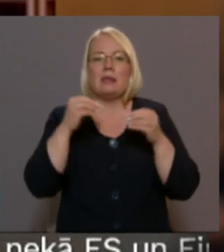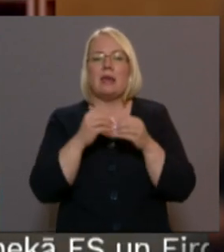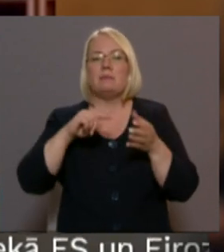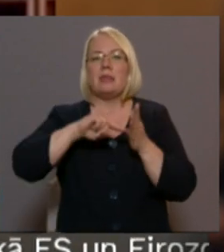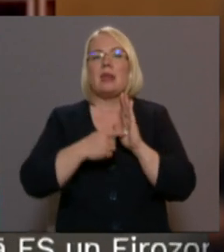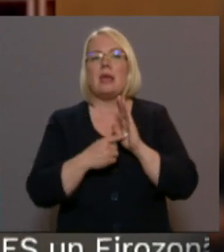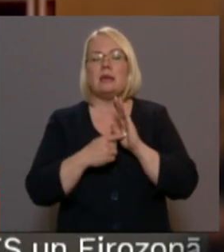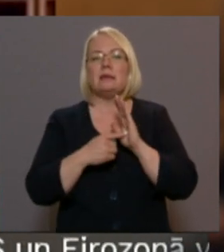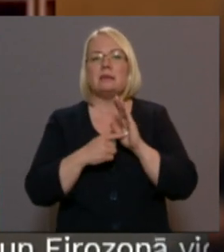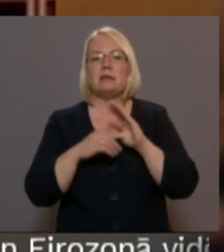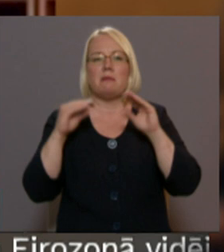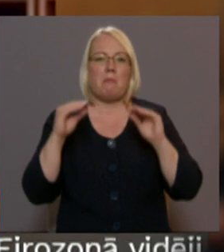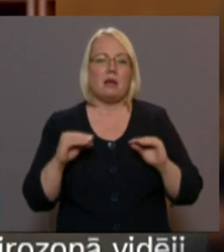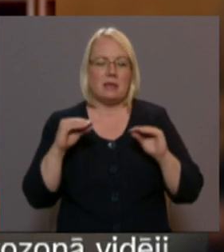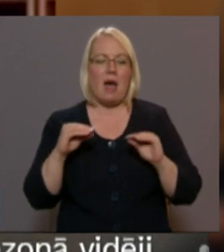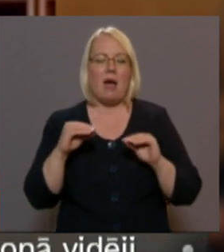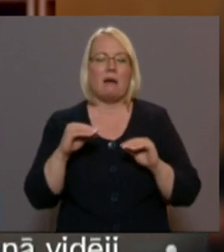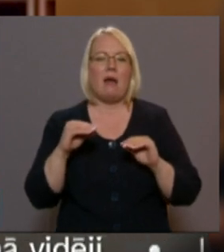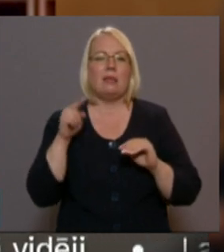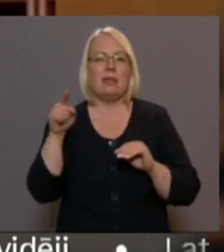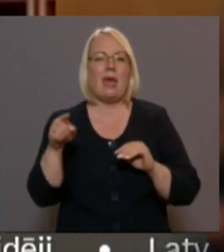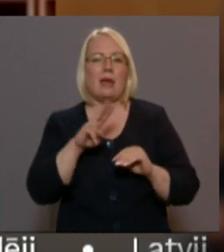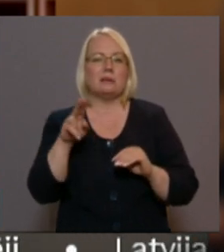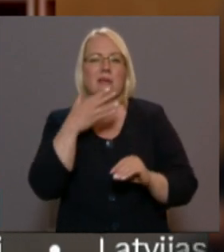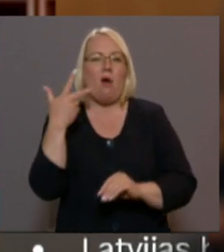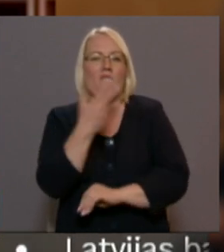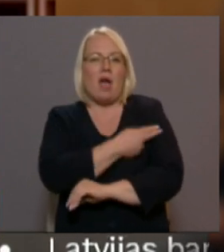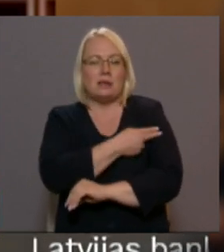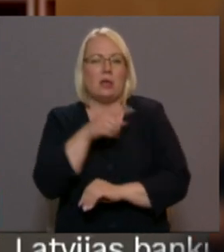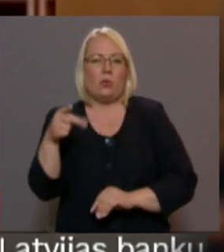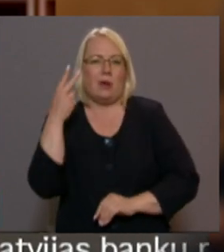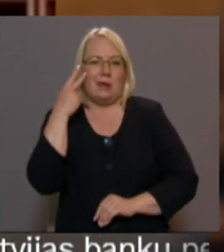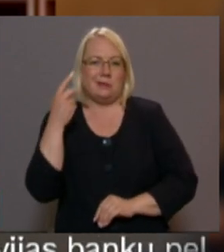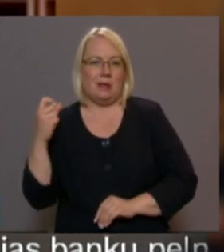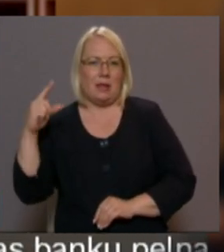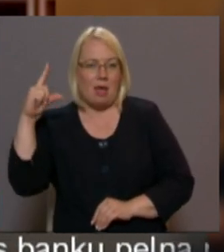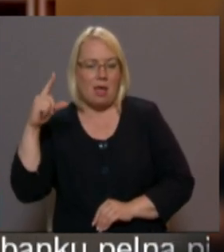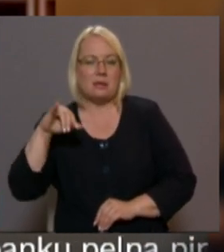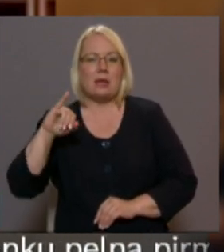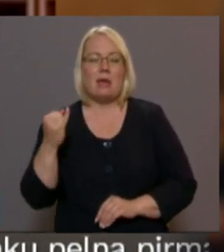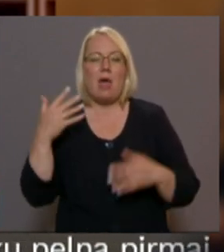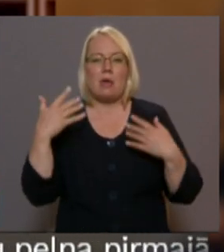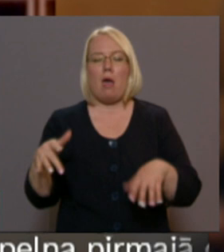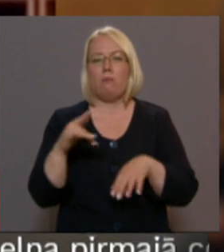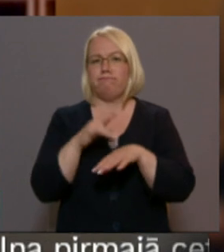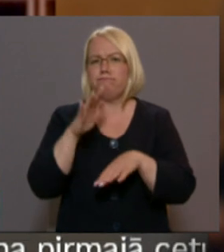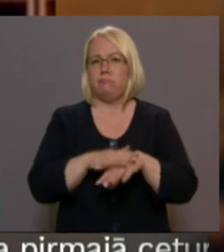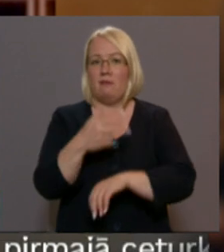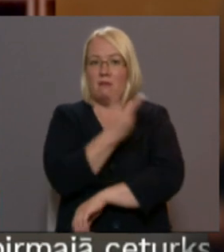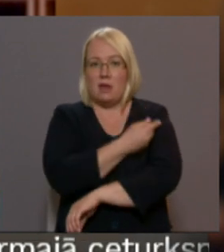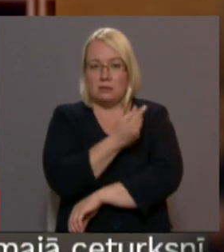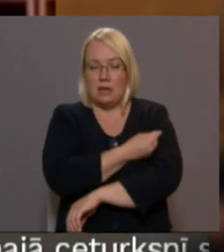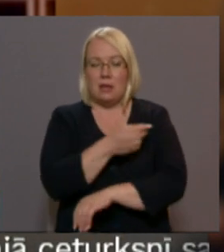zemākā nekā cilvēkiem, kuri nav vakcinēti. Ja pabeigas vakcinācijas kurs, iespēja inficēties